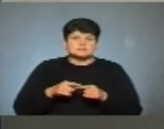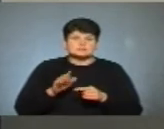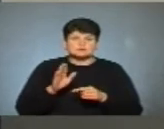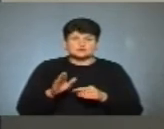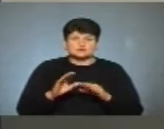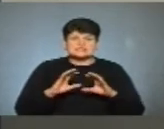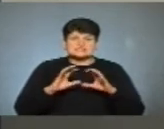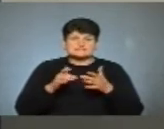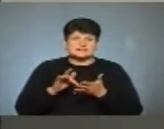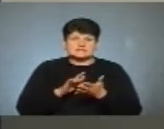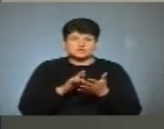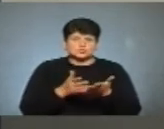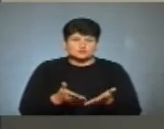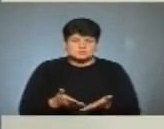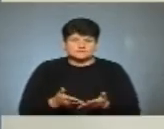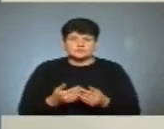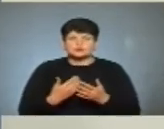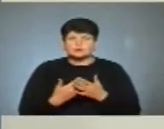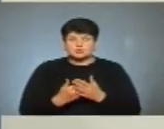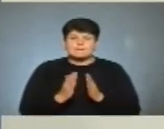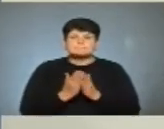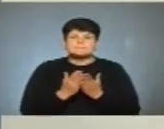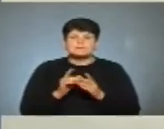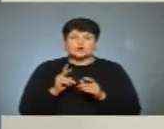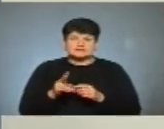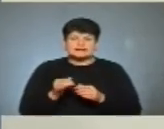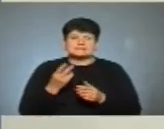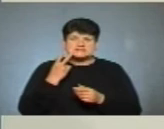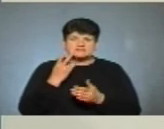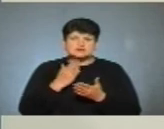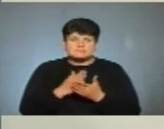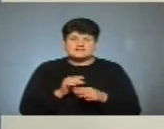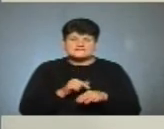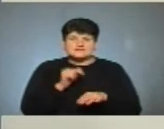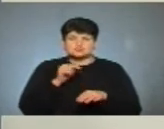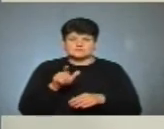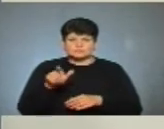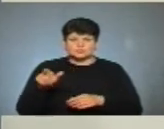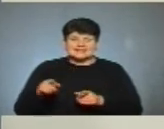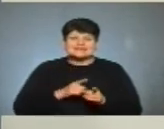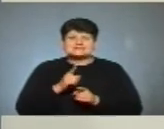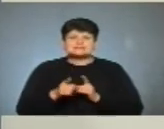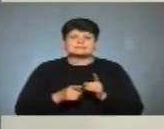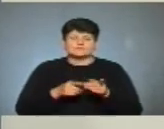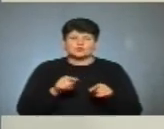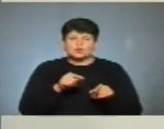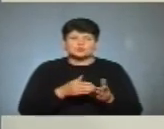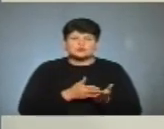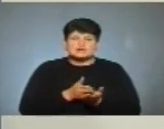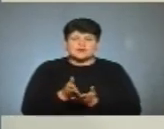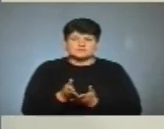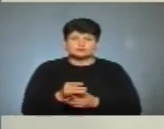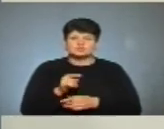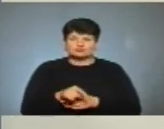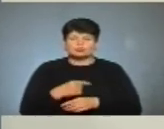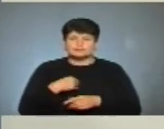світ екскурсій. Тобто бібліотека має завжди відчувати свого читача і змінюватися в тому напрямку. Тому